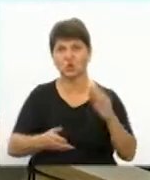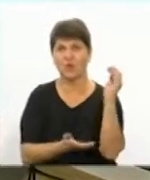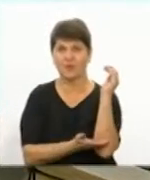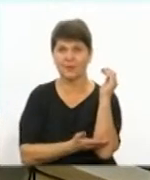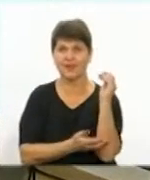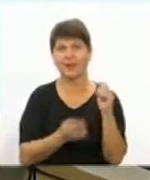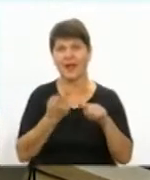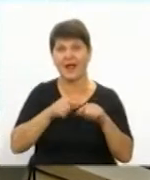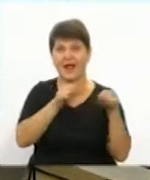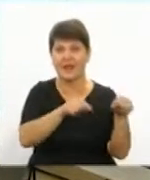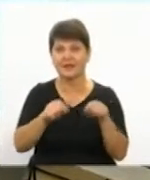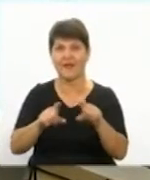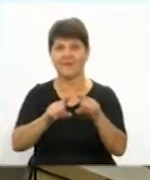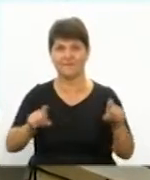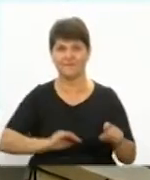самі фірми.